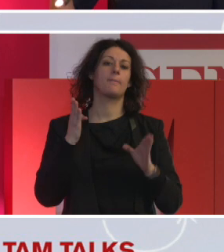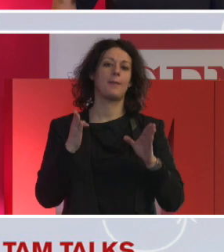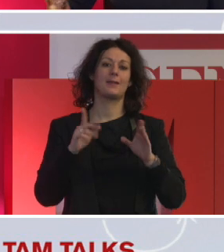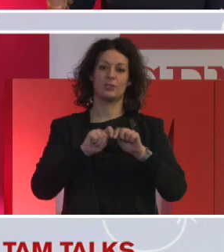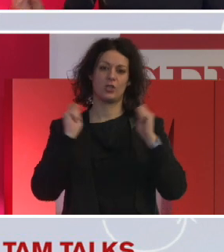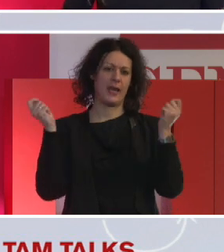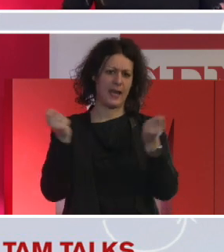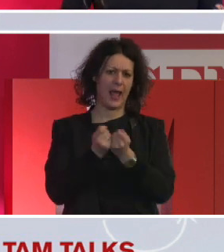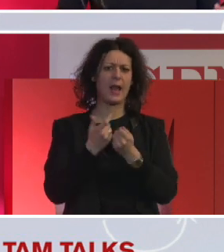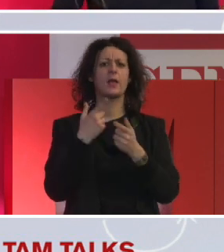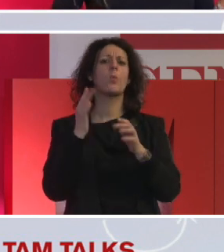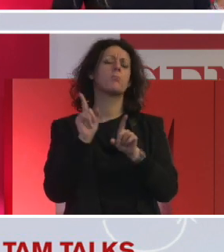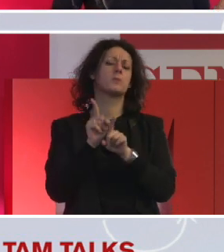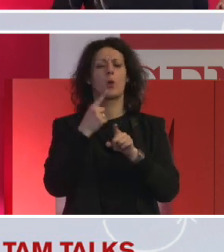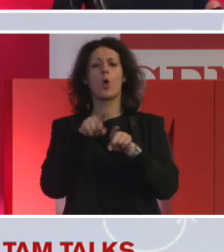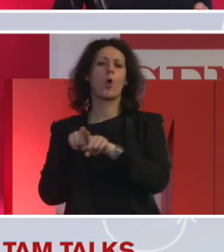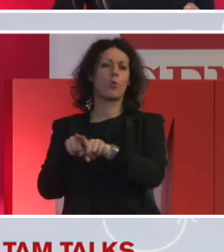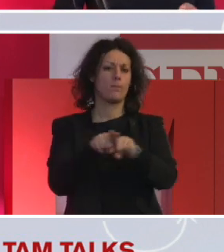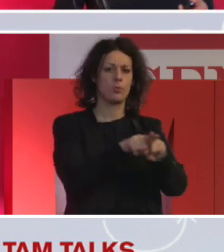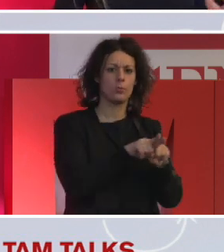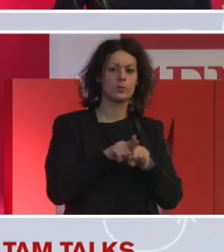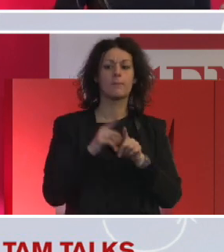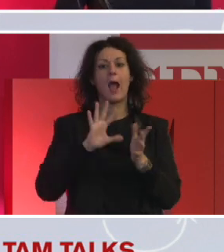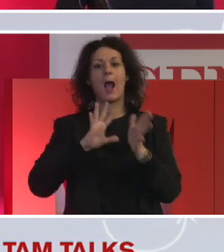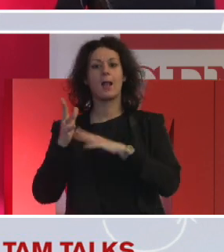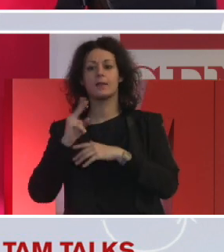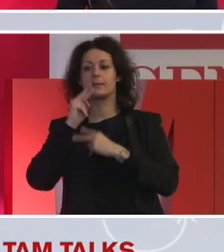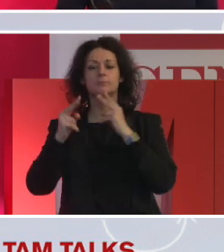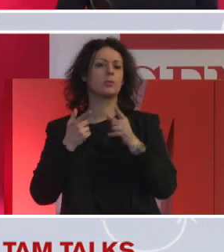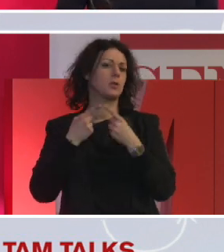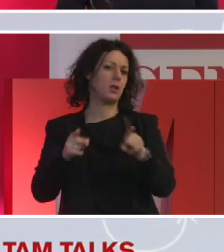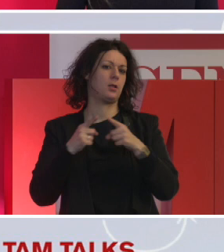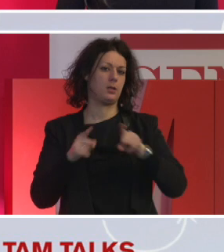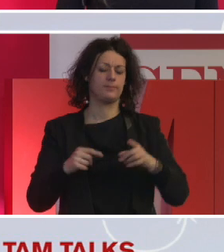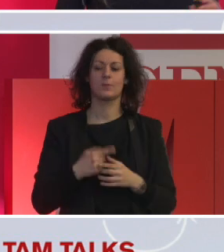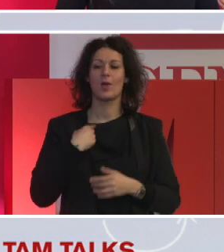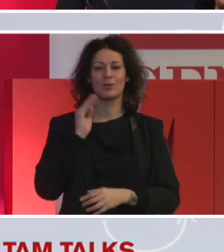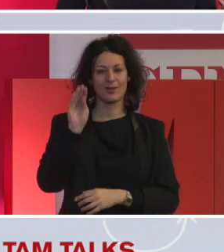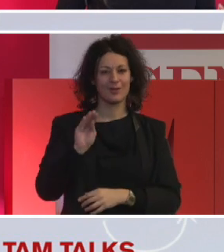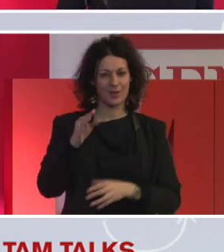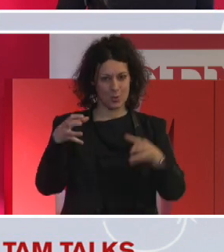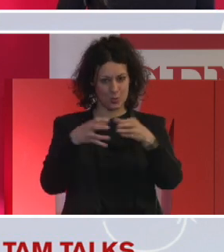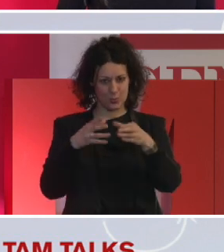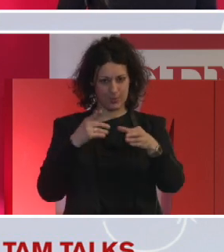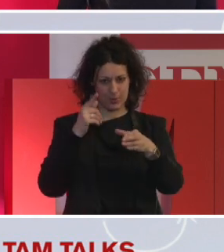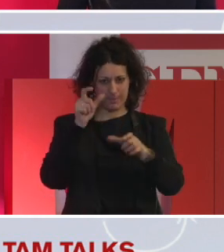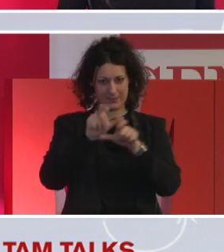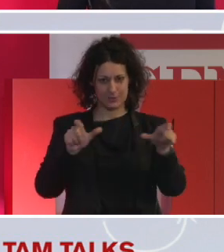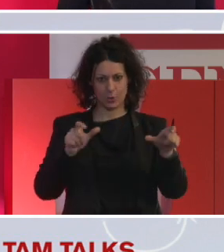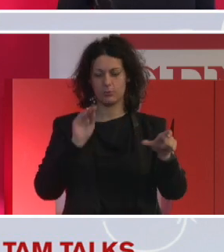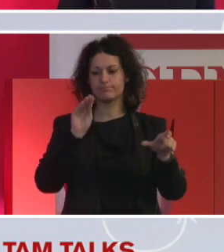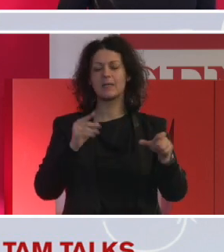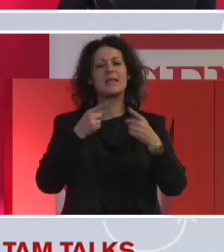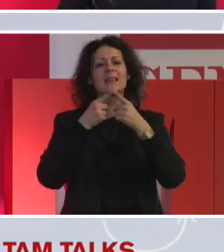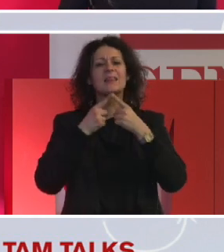differenze molto, molto minime. Alla domanda come definisci la diversità, in generale, l'83%